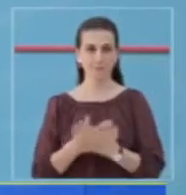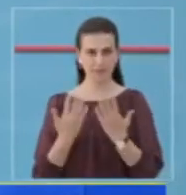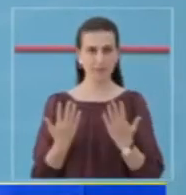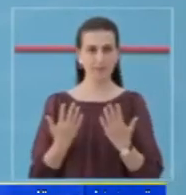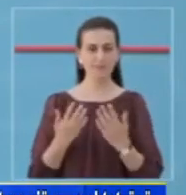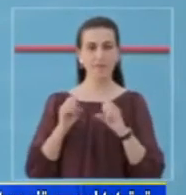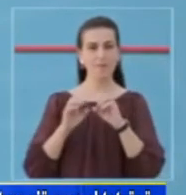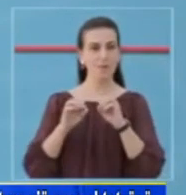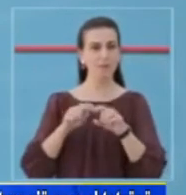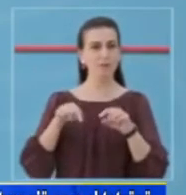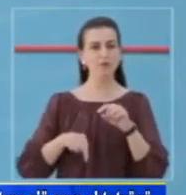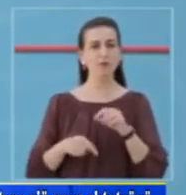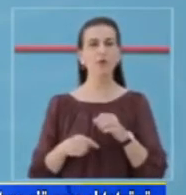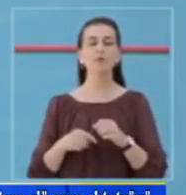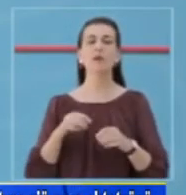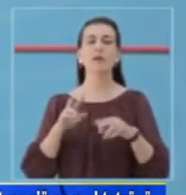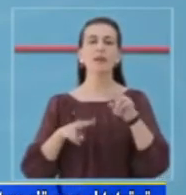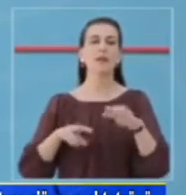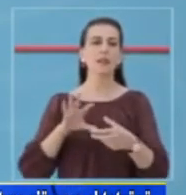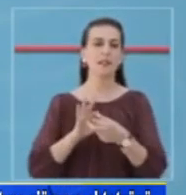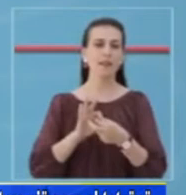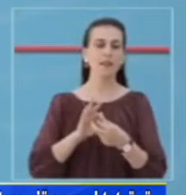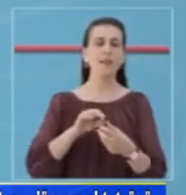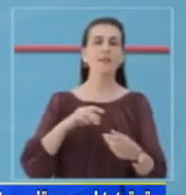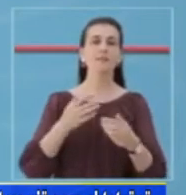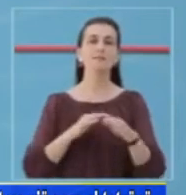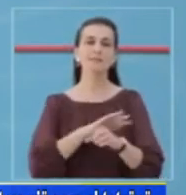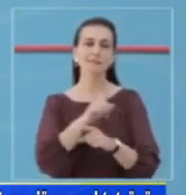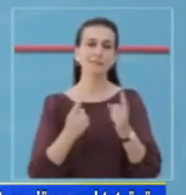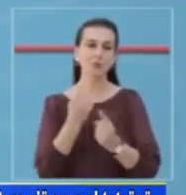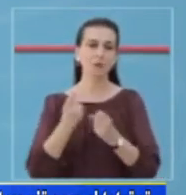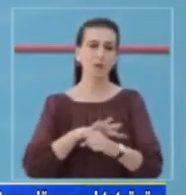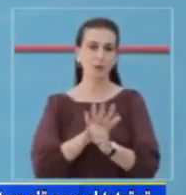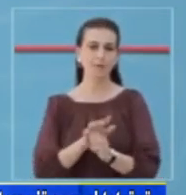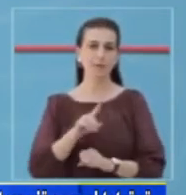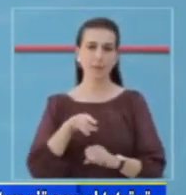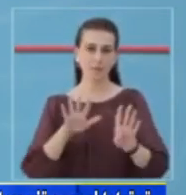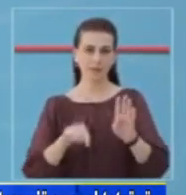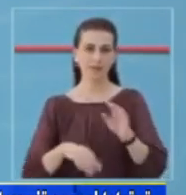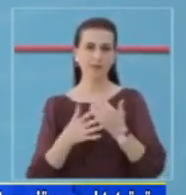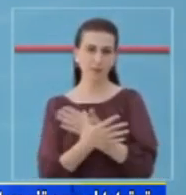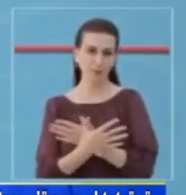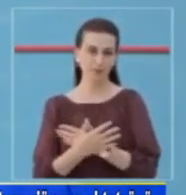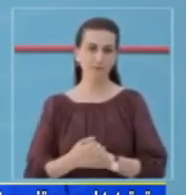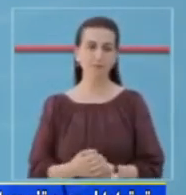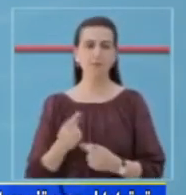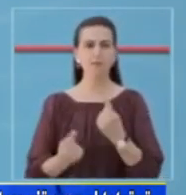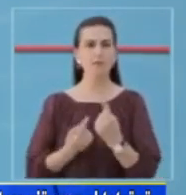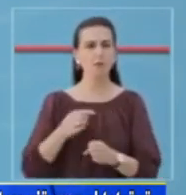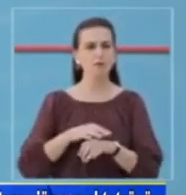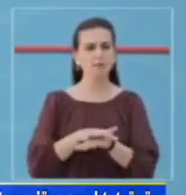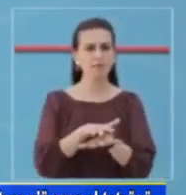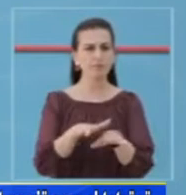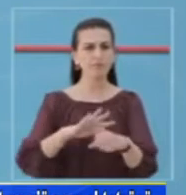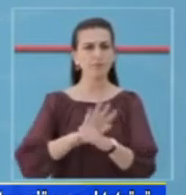Mërë dita, ju bëjmë me dje të dhëna të 24 orëve të fundit në litje me situatën COVID-19 në vëndin tonë. Situatë